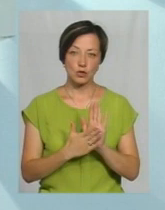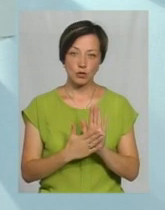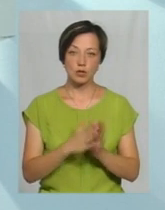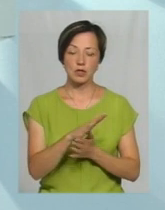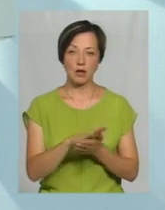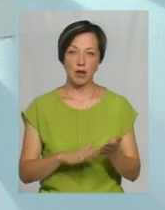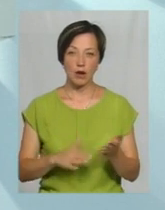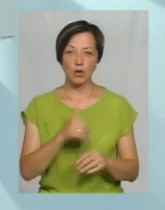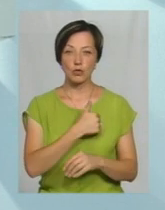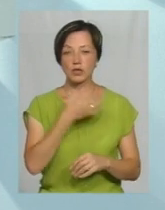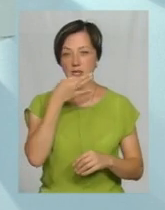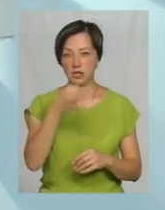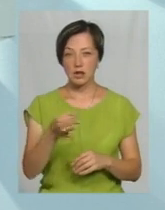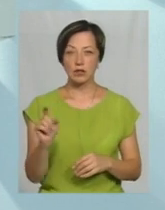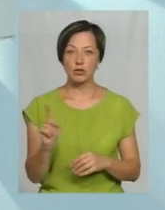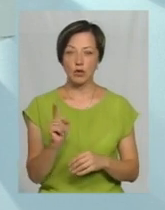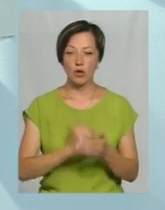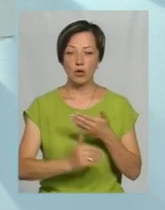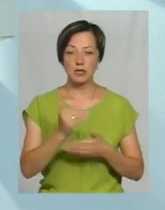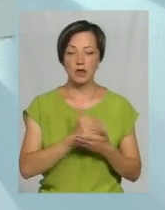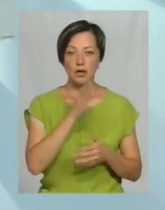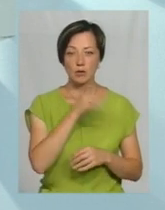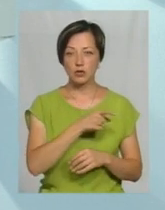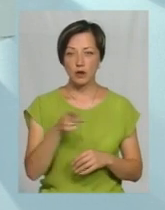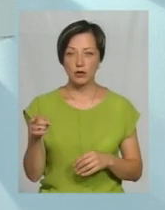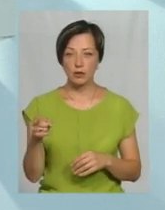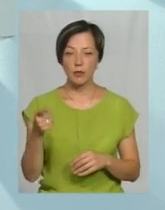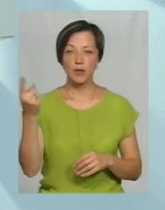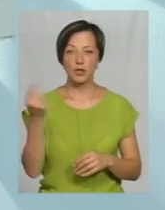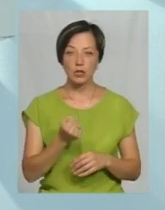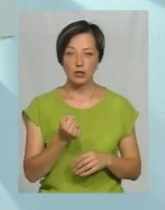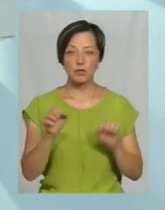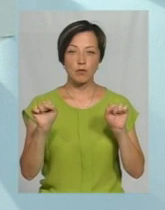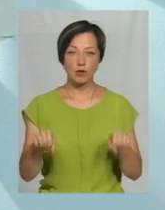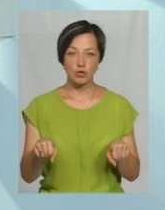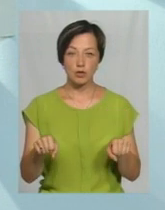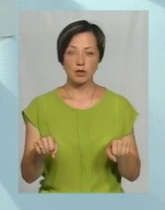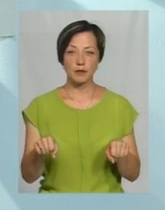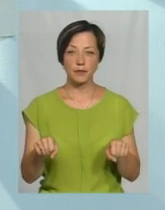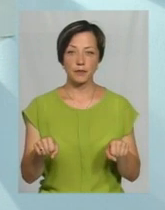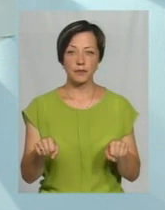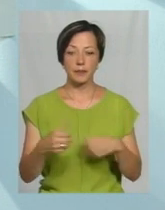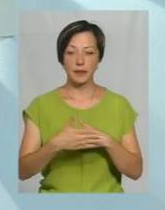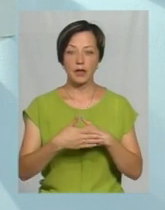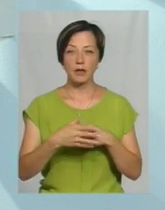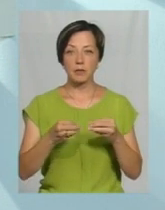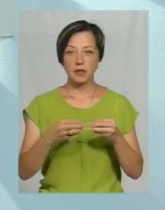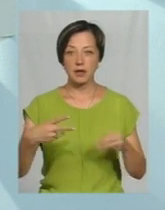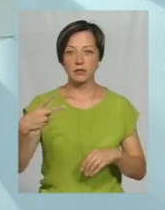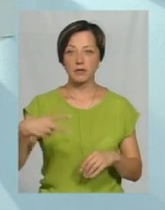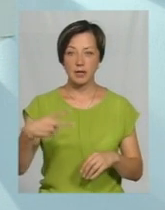далі. Ну, я хочу сказати, що останнім часом протягом тижня, за тиждень, можна брати біля 15-20